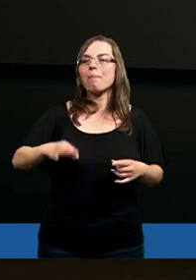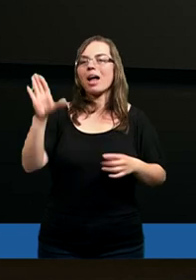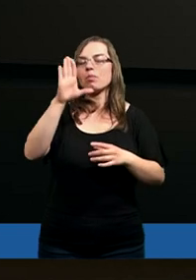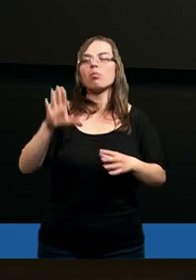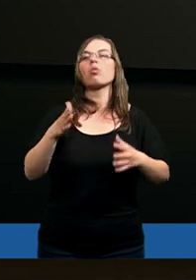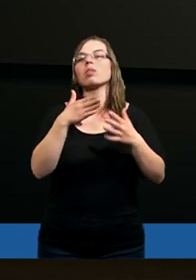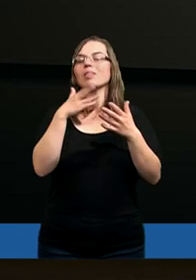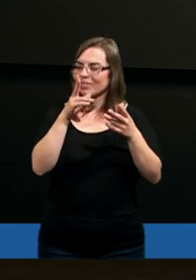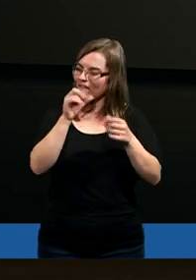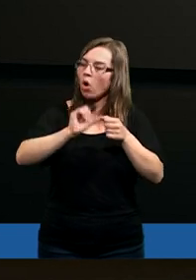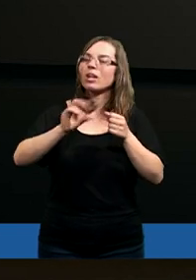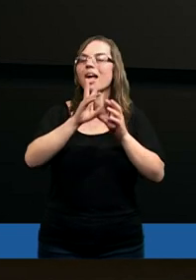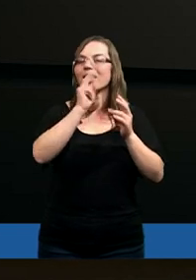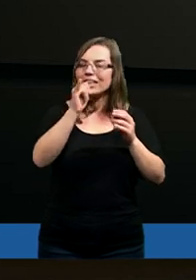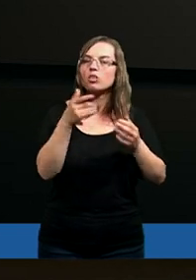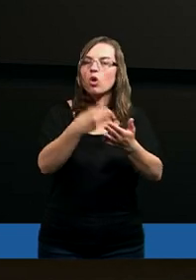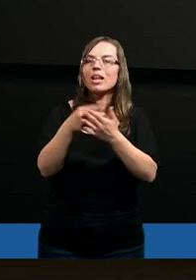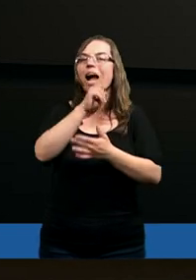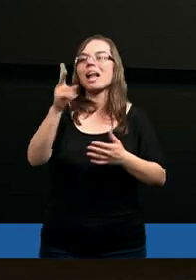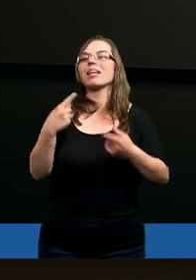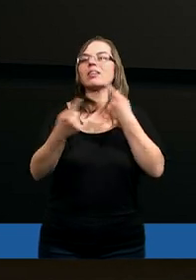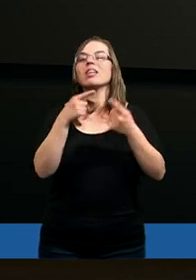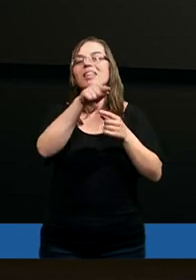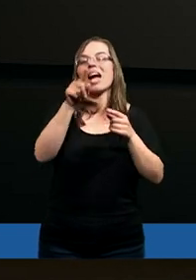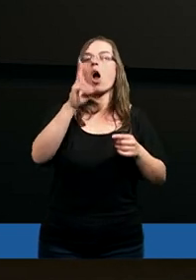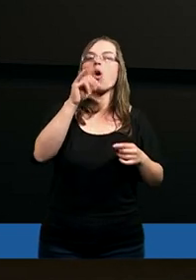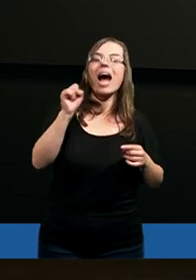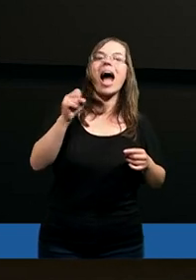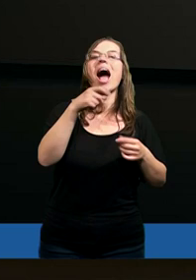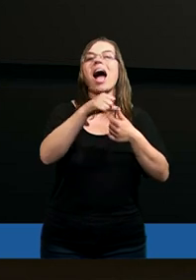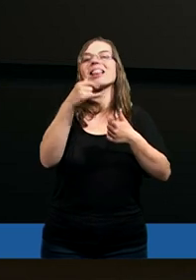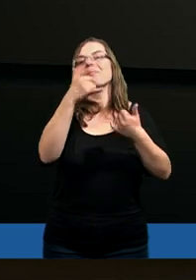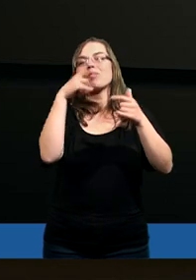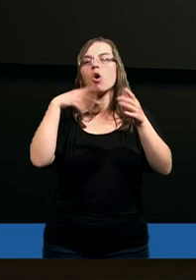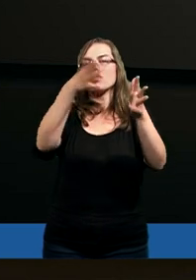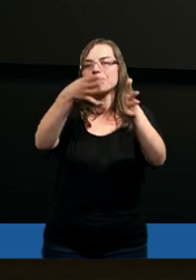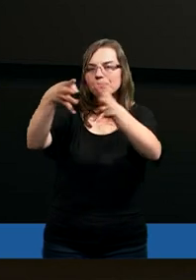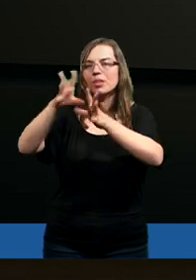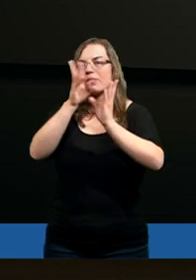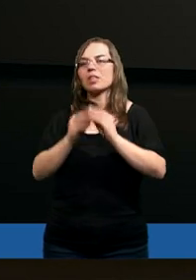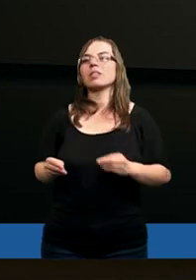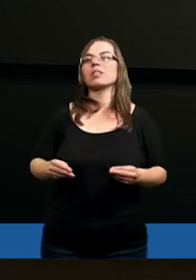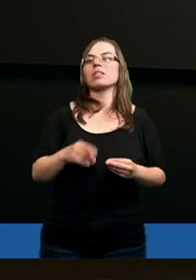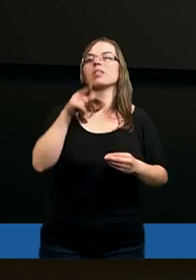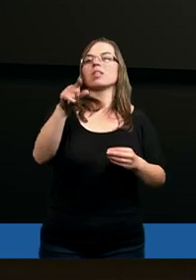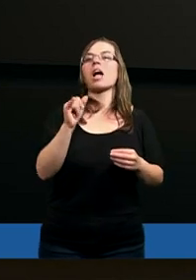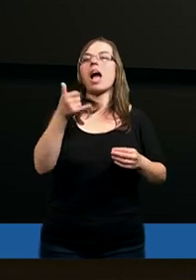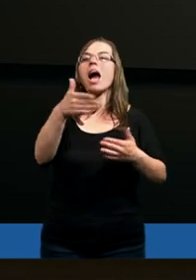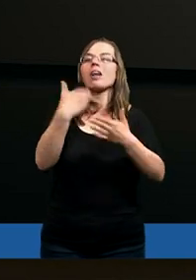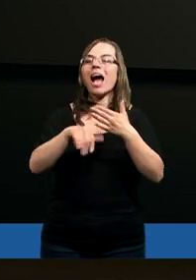ale Pan Bóg się odzywa w każdej historii. W historii Koracha, Datana i Abirama się odezwał i jak się skończyło